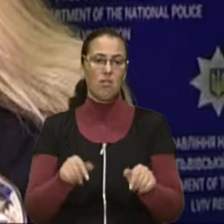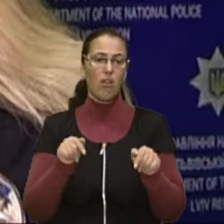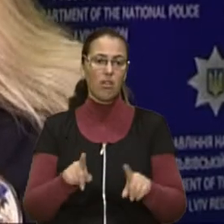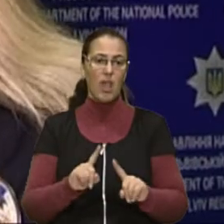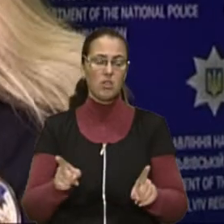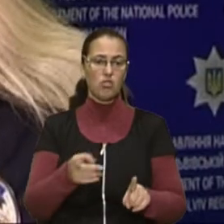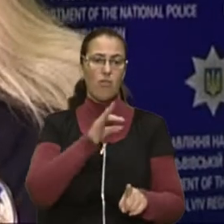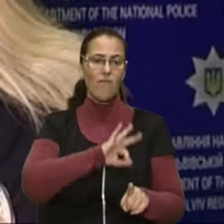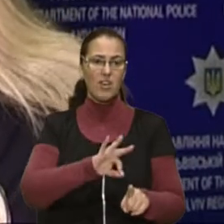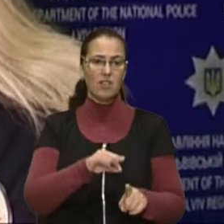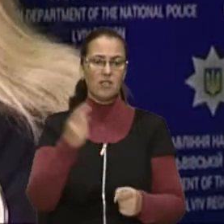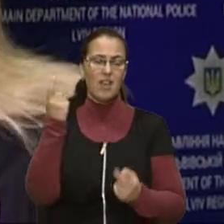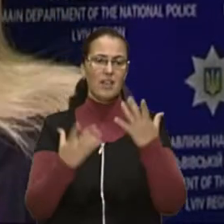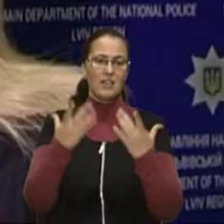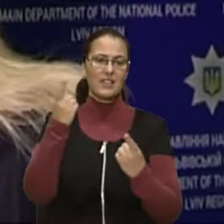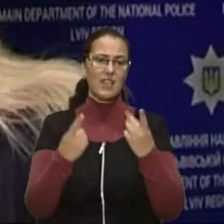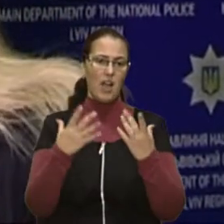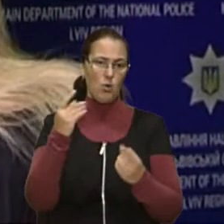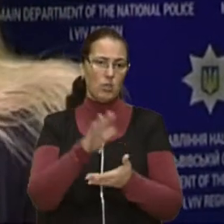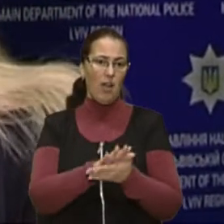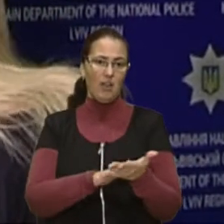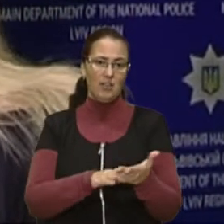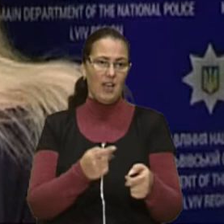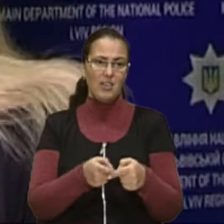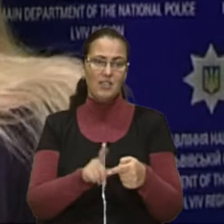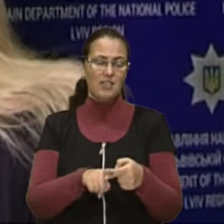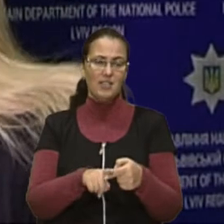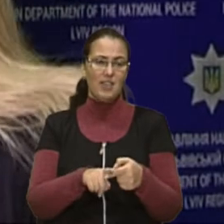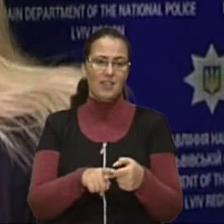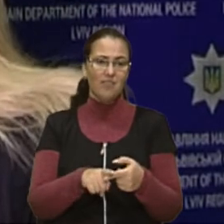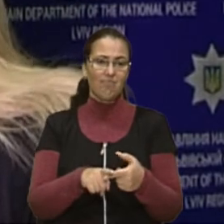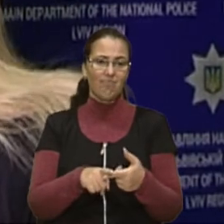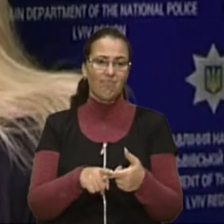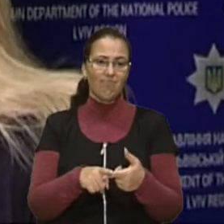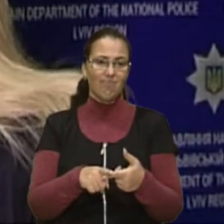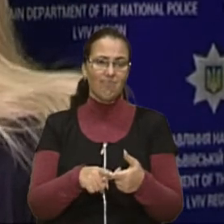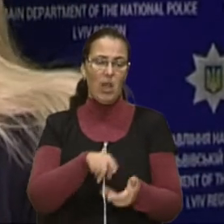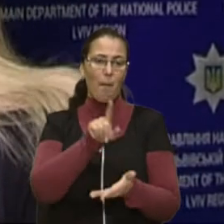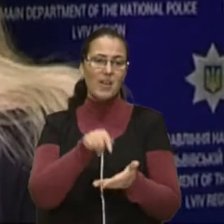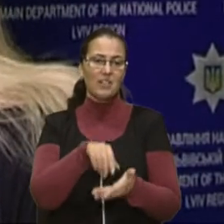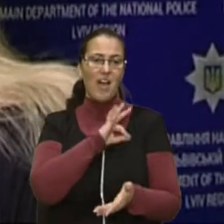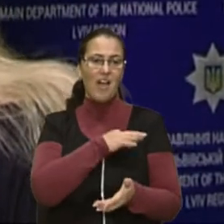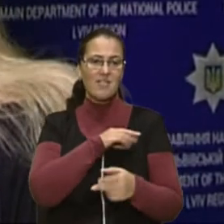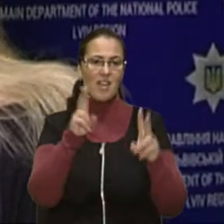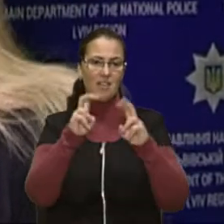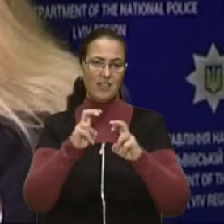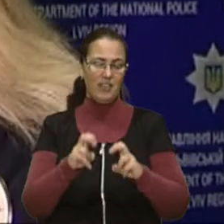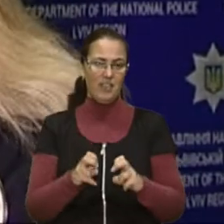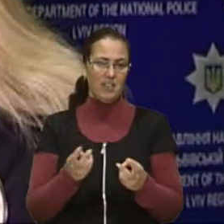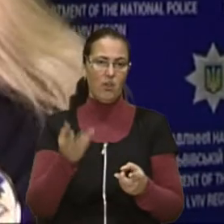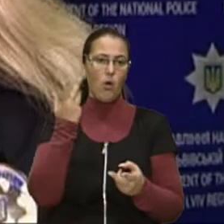що використали салют. А вже далі питання слідства, і коли вже буде все